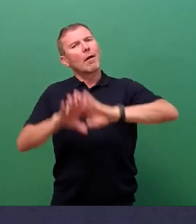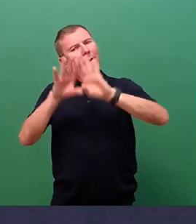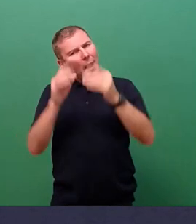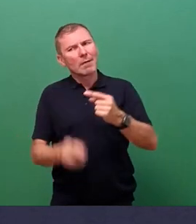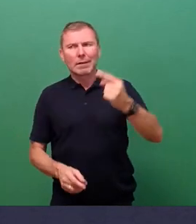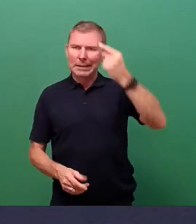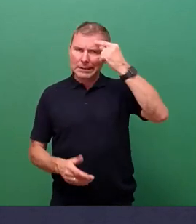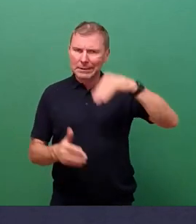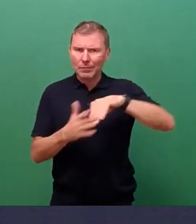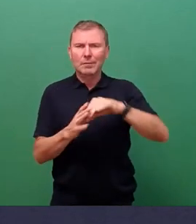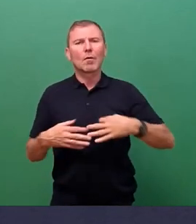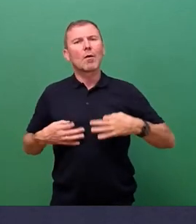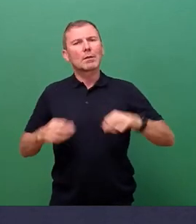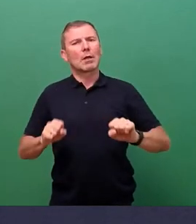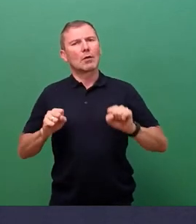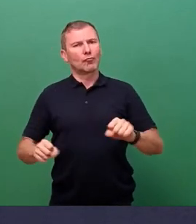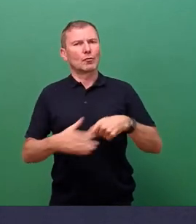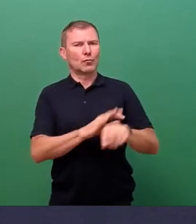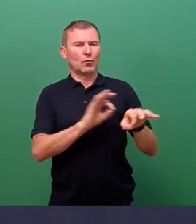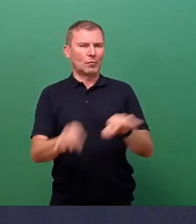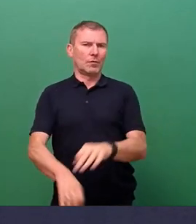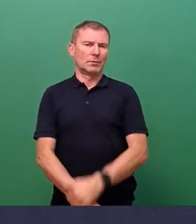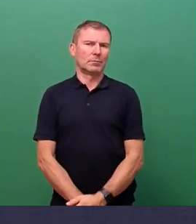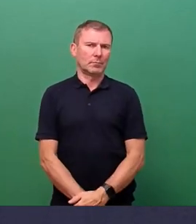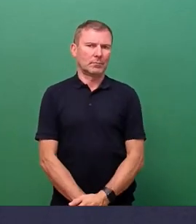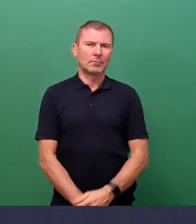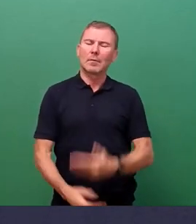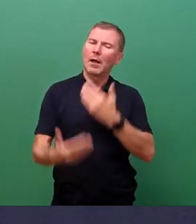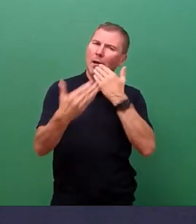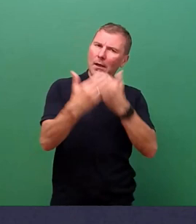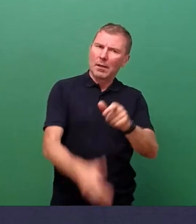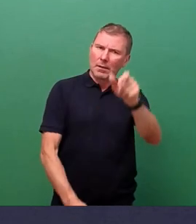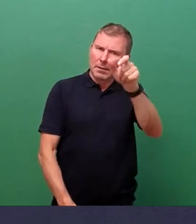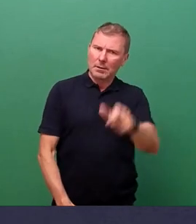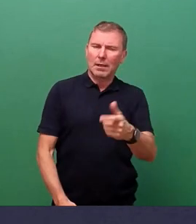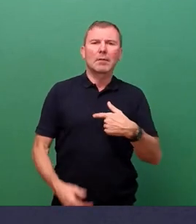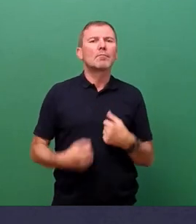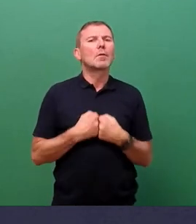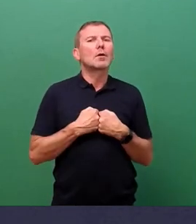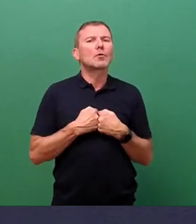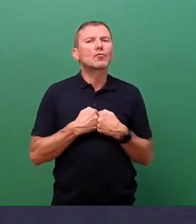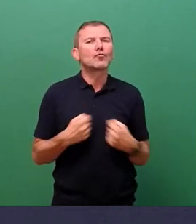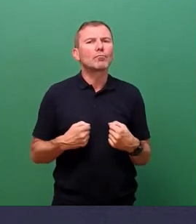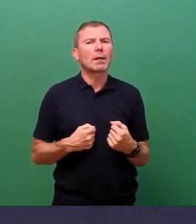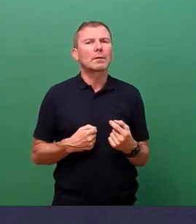Gesundheitsschutzes zu tun. Gut, danke. Dann sind wir mal gespannt auf das Konzept.